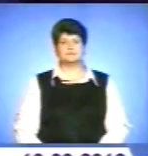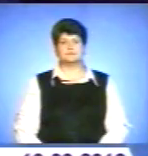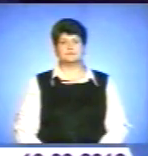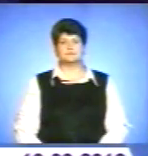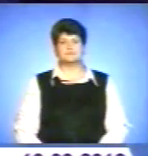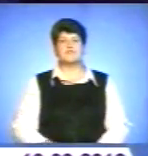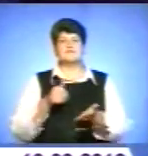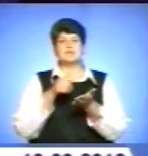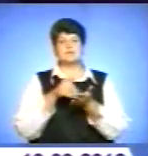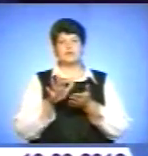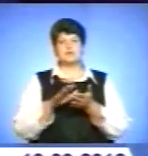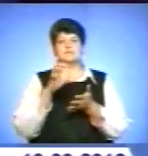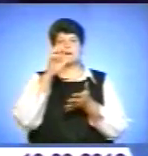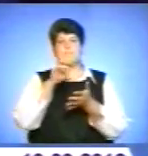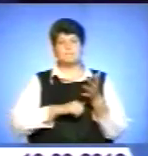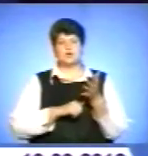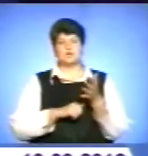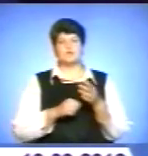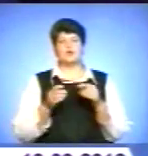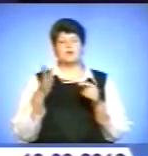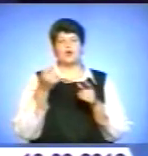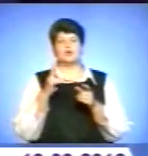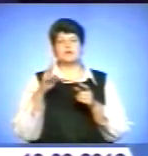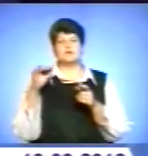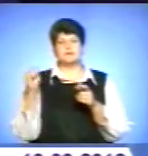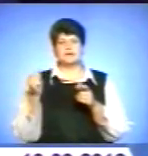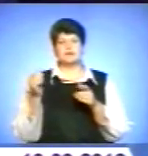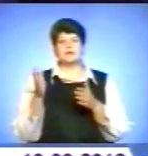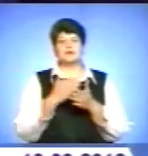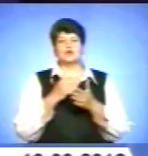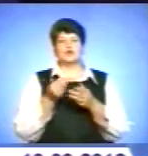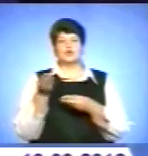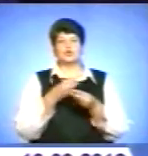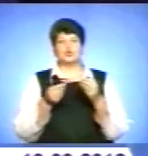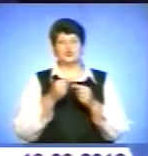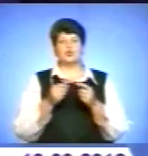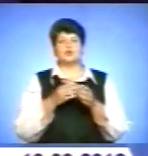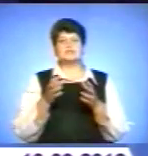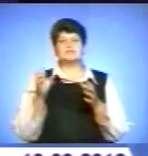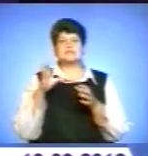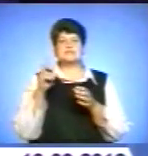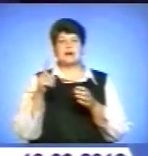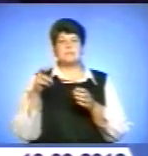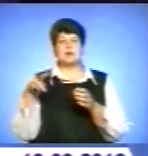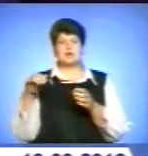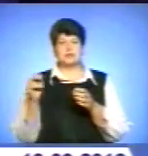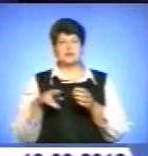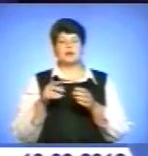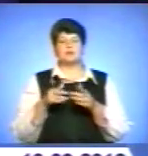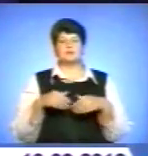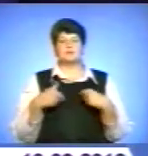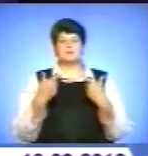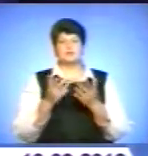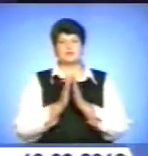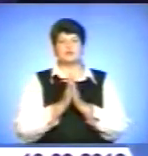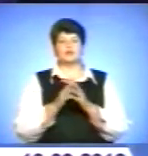Відмовитися від абортів і контрацептивів, стерилізації та штучного запліднення тернопільську молодь закликає доктор